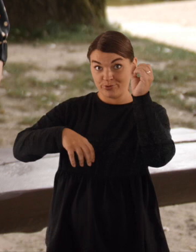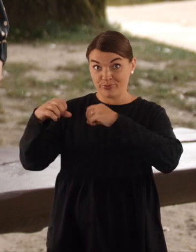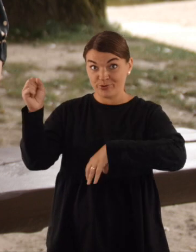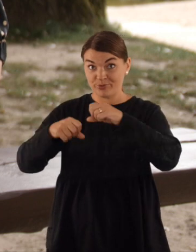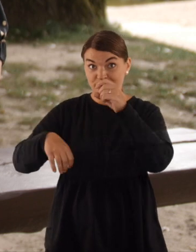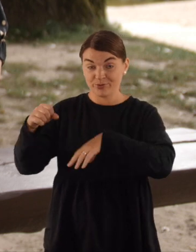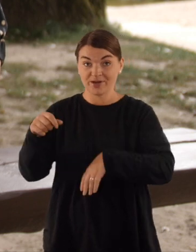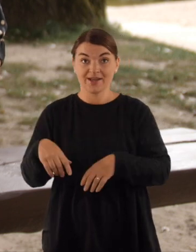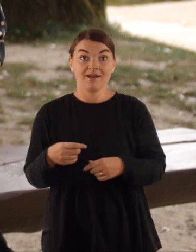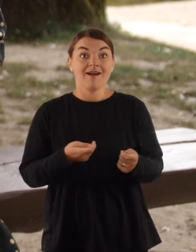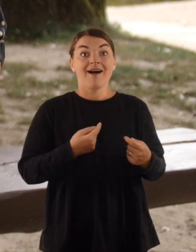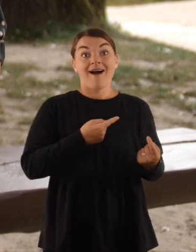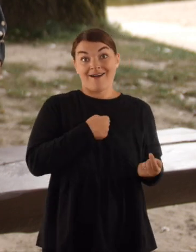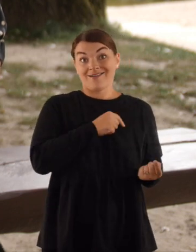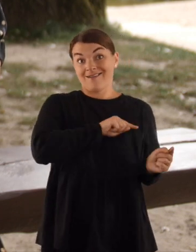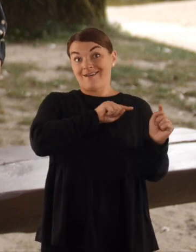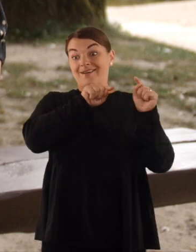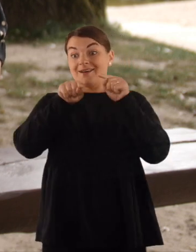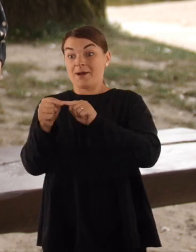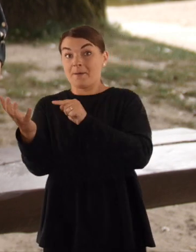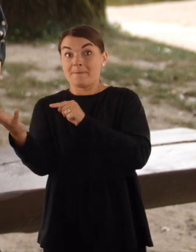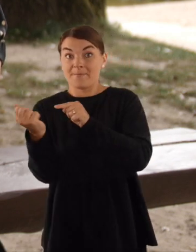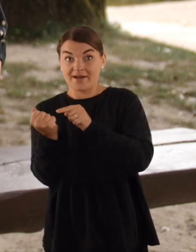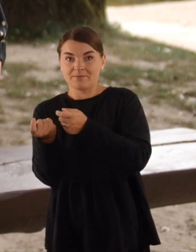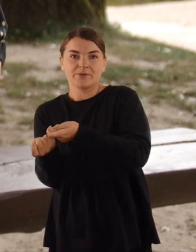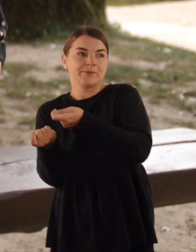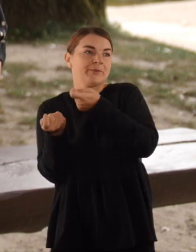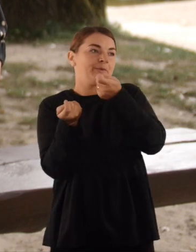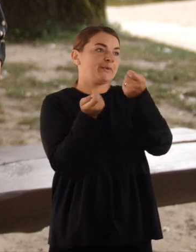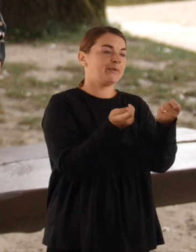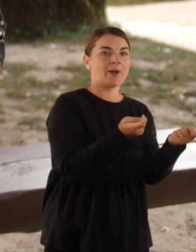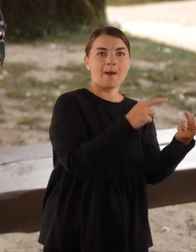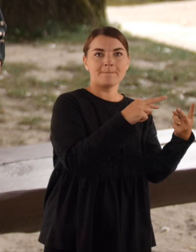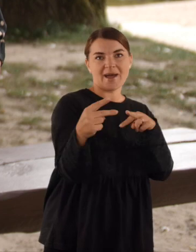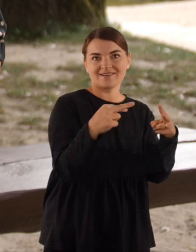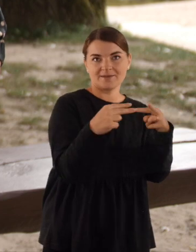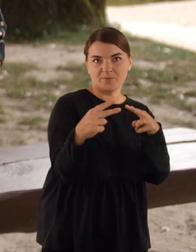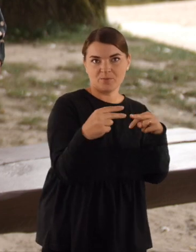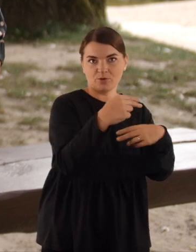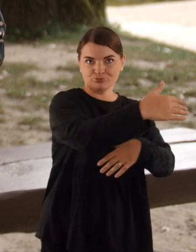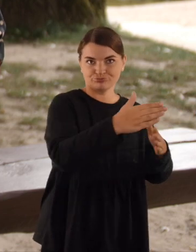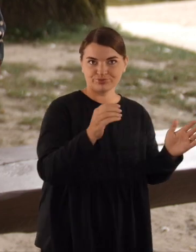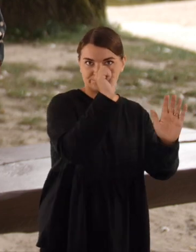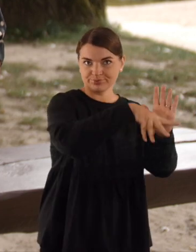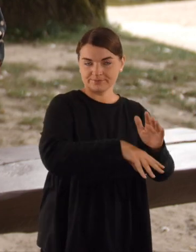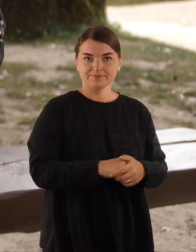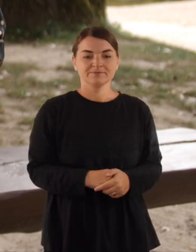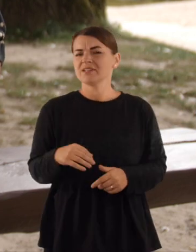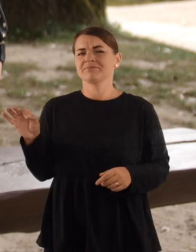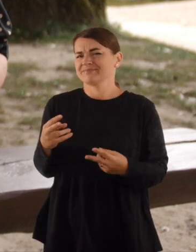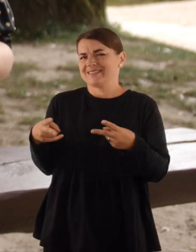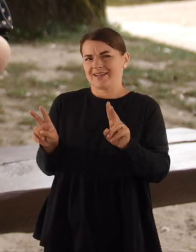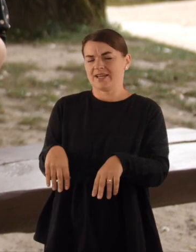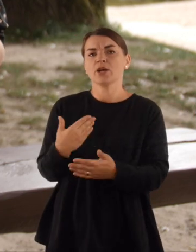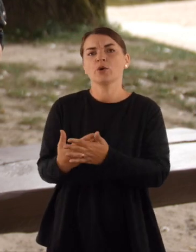atvažiuoja kurieris, vardu merūnas, ir visas dėžės išveša į perdirbimo konteineris. Bet dažniausiai to tikrai